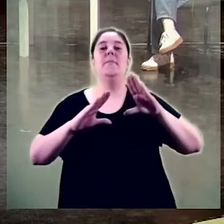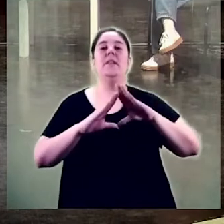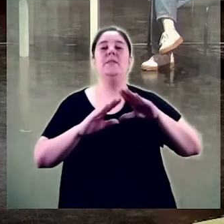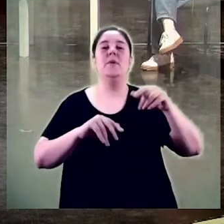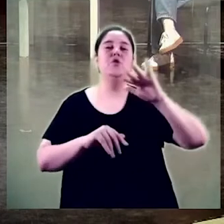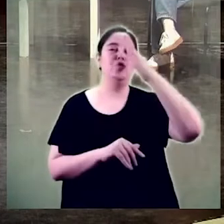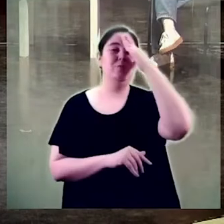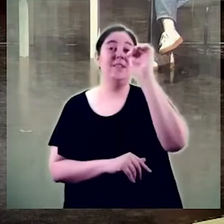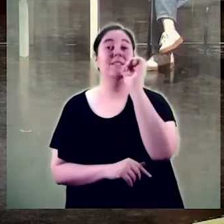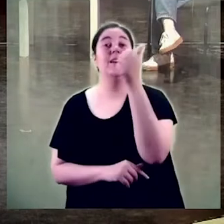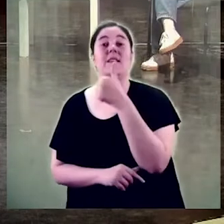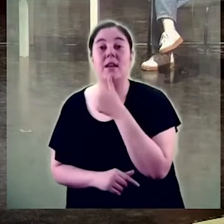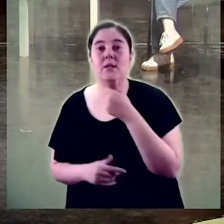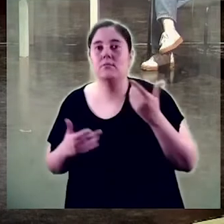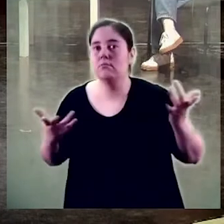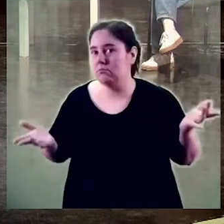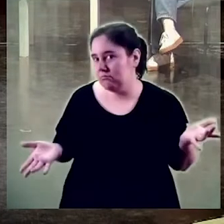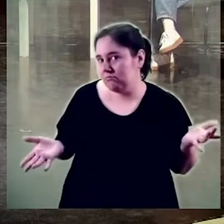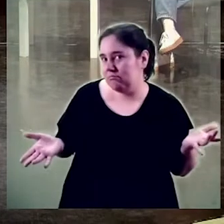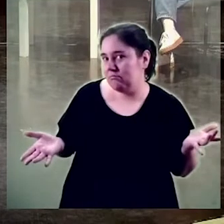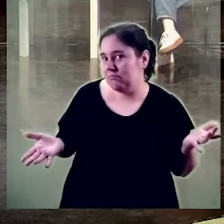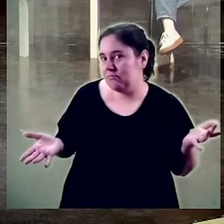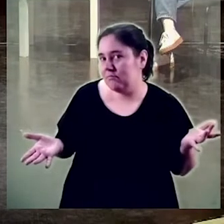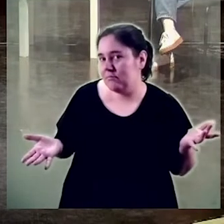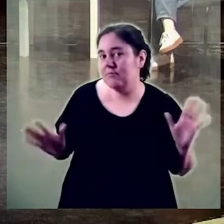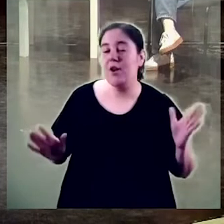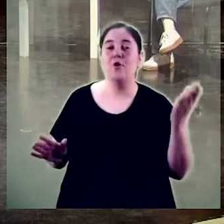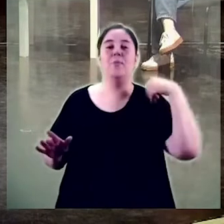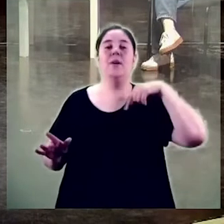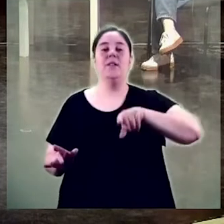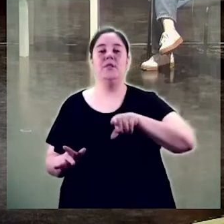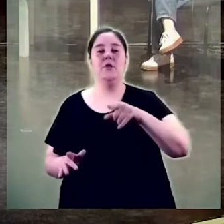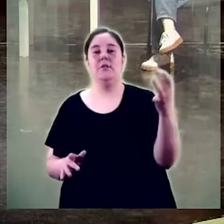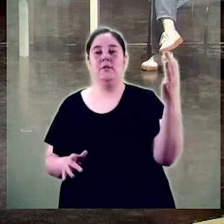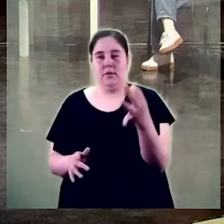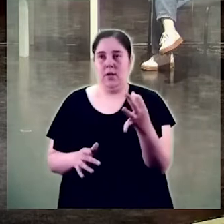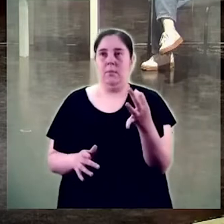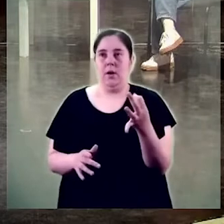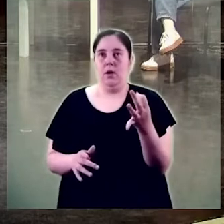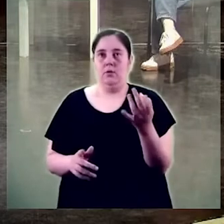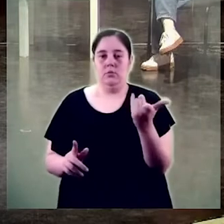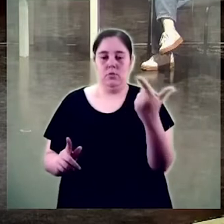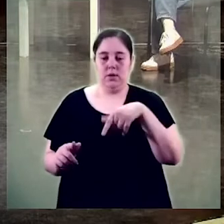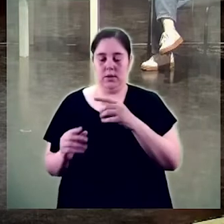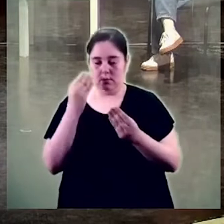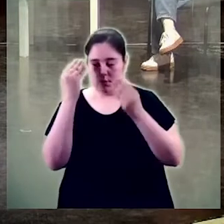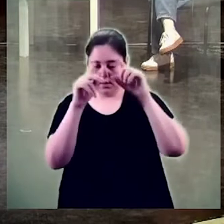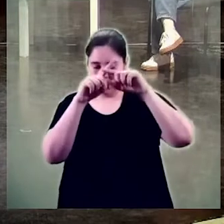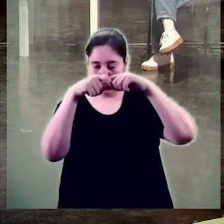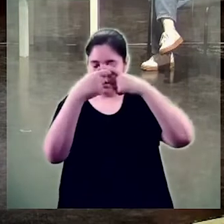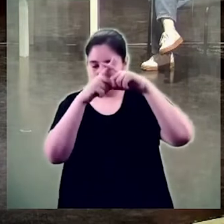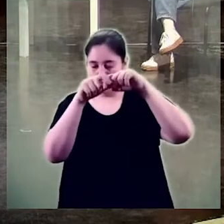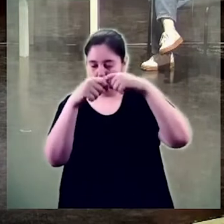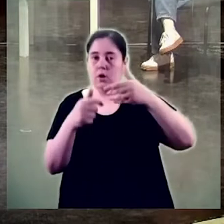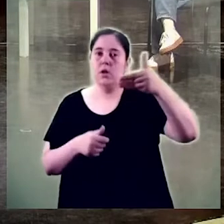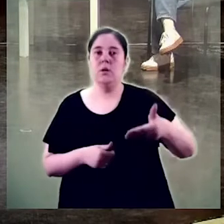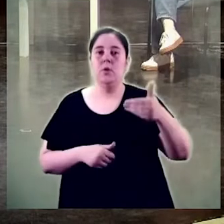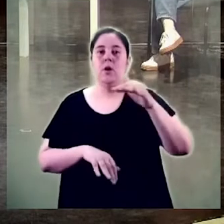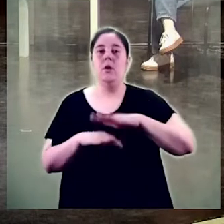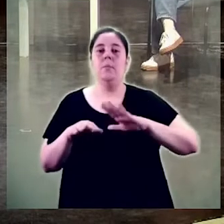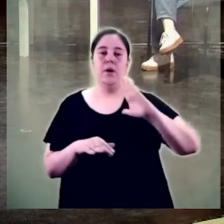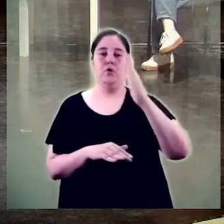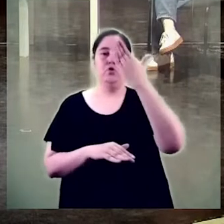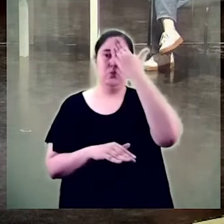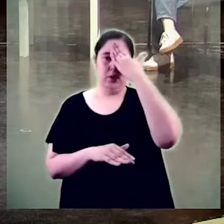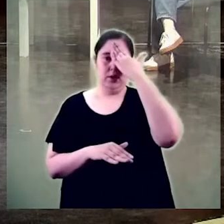exemple però ens ho hem de saber i poder plantejar entre altres coses per tal que aquest subjecte